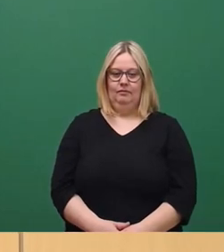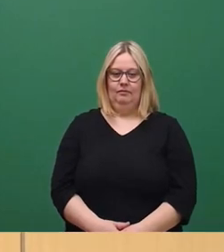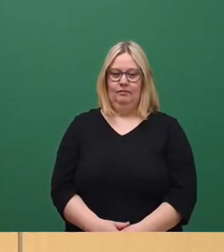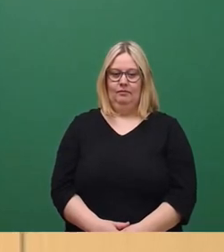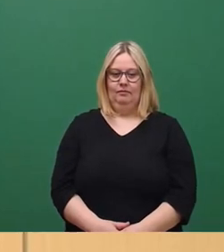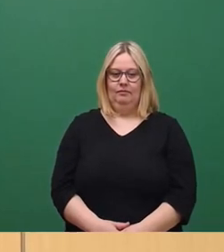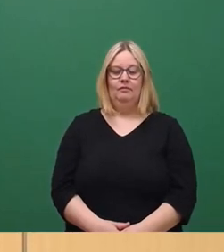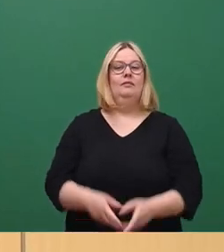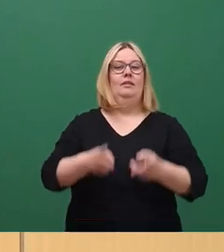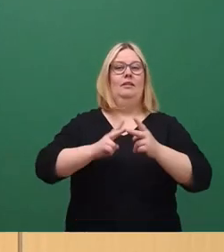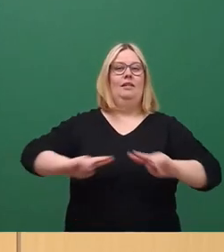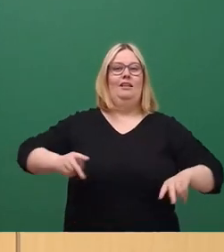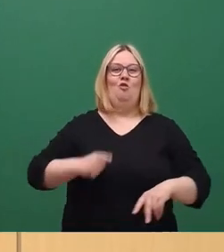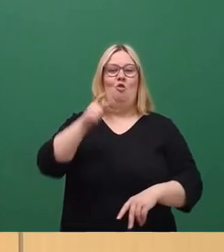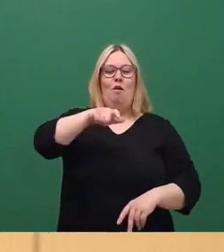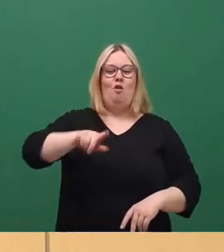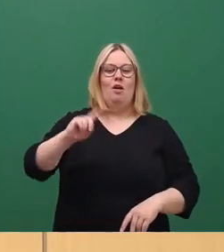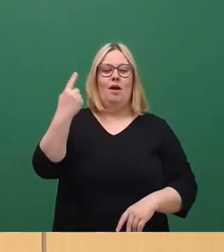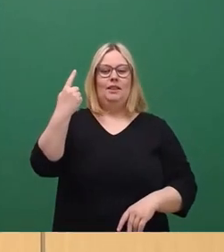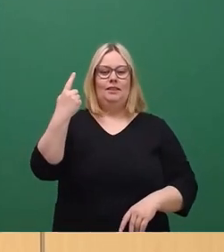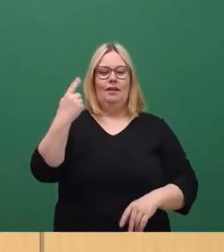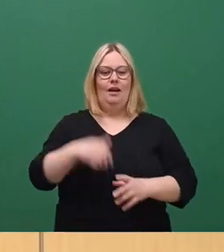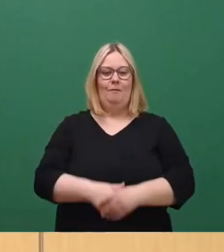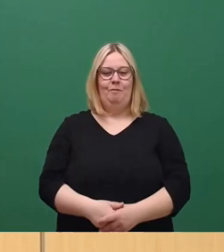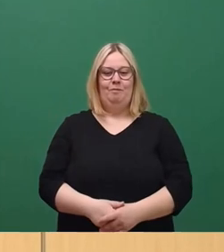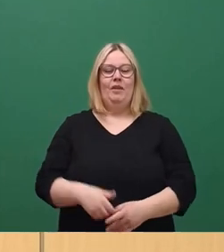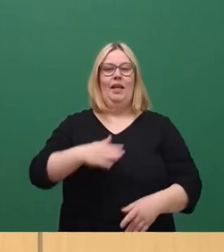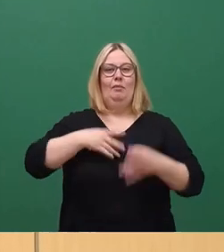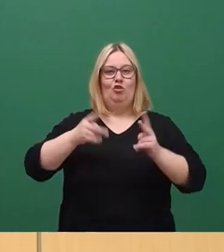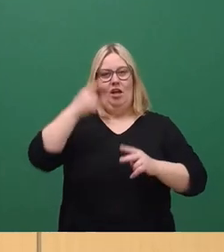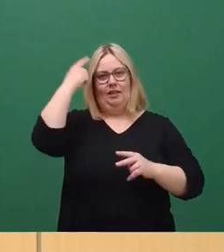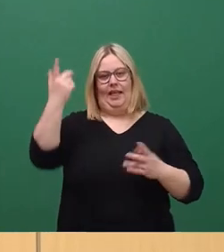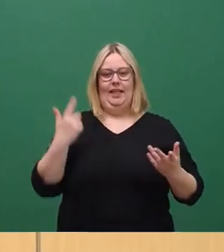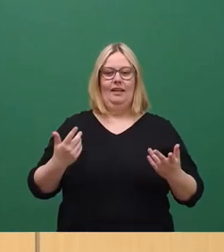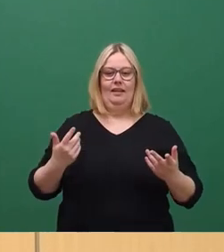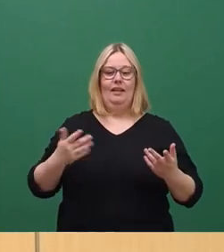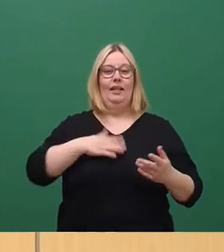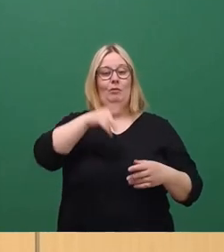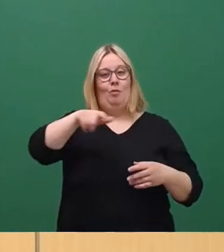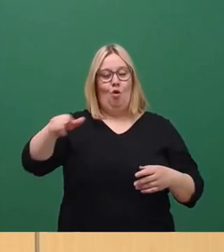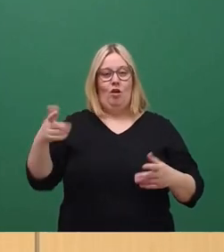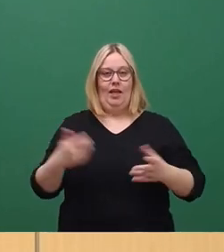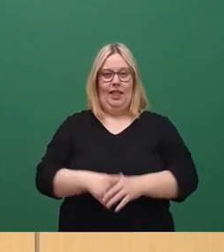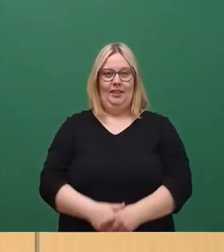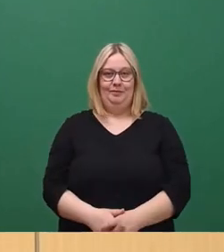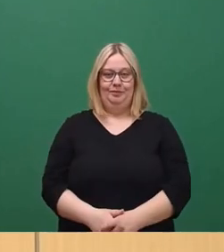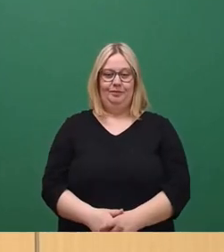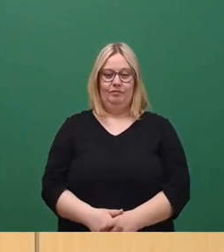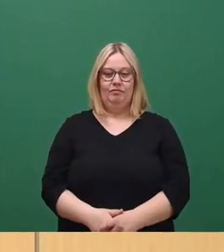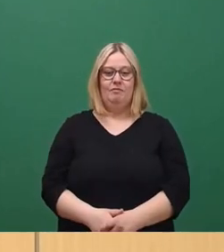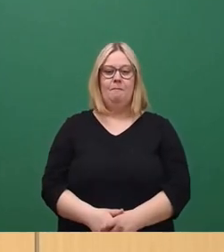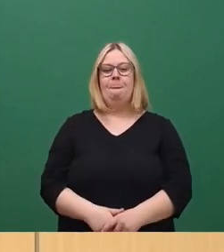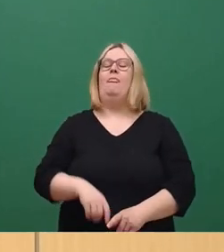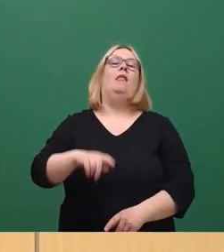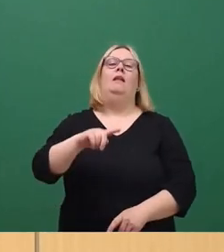Sehr geehrter Herr Oberbürgermeister, liebe Stadträte, liebe Bürgerinnen und Bürger, ich möchte